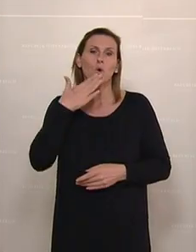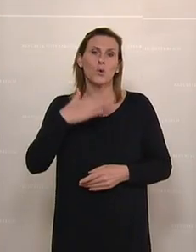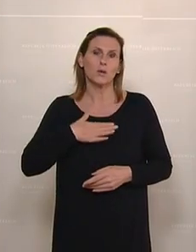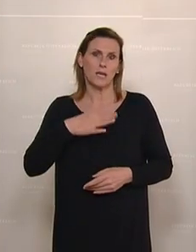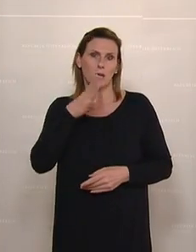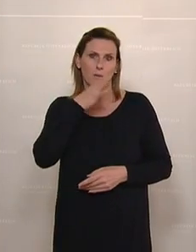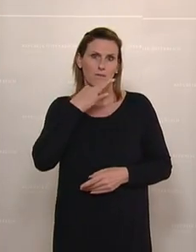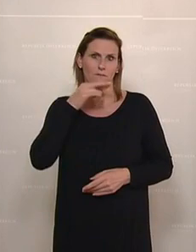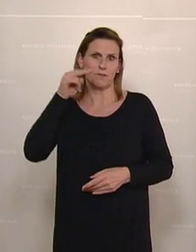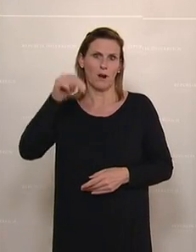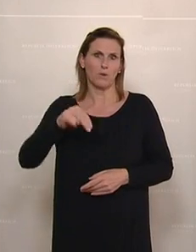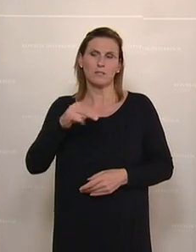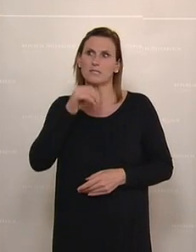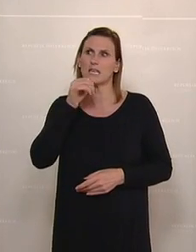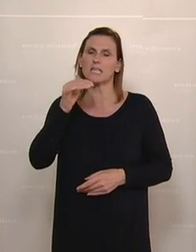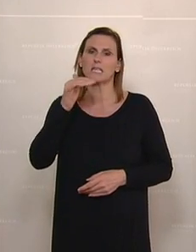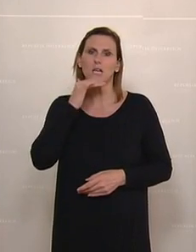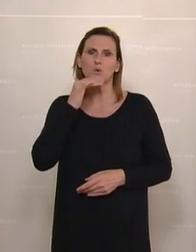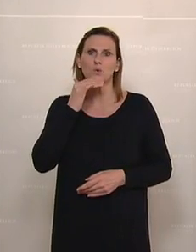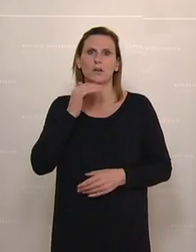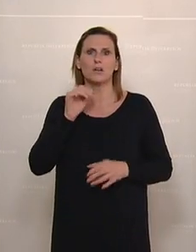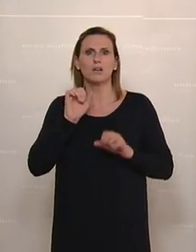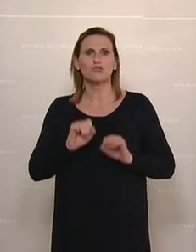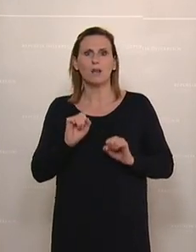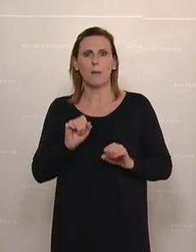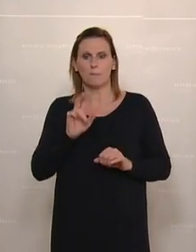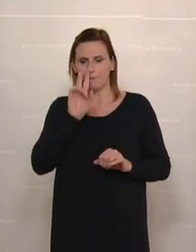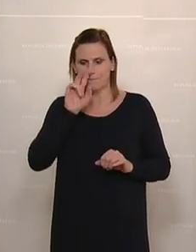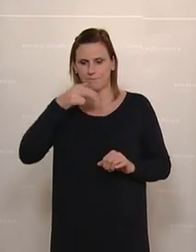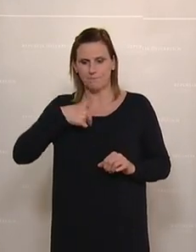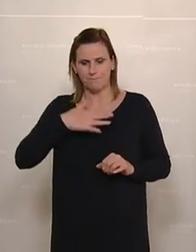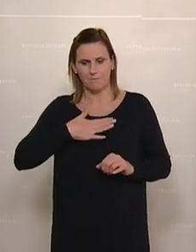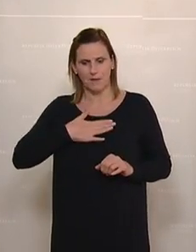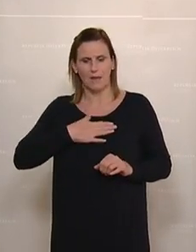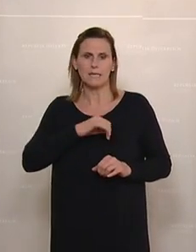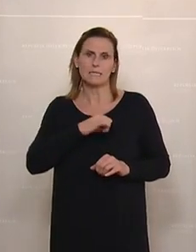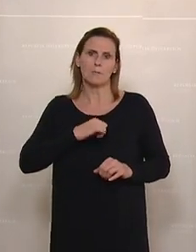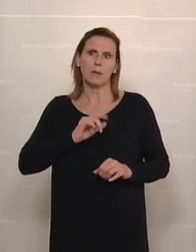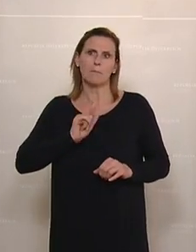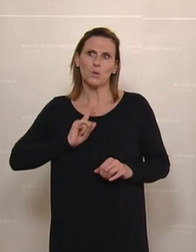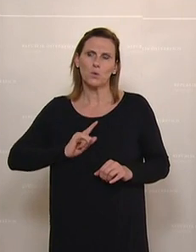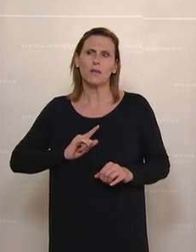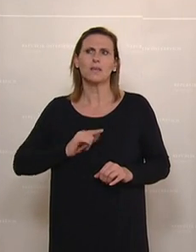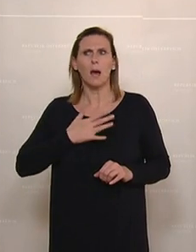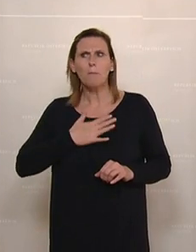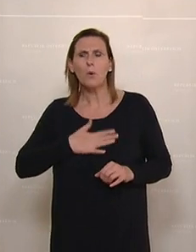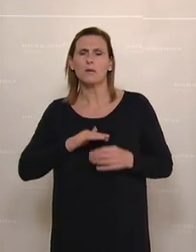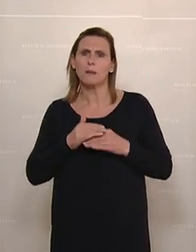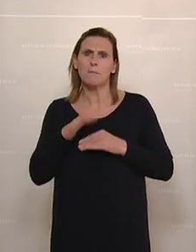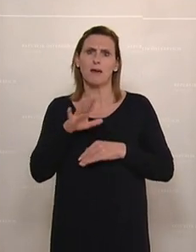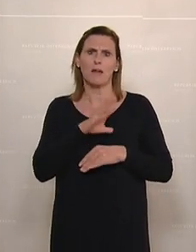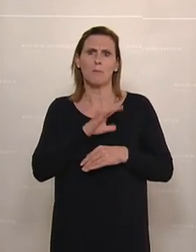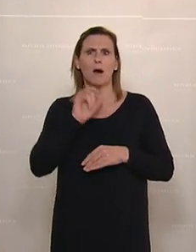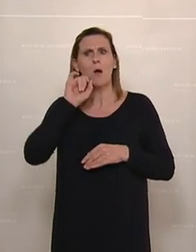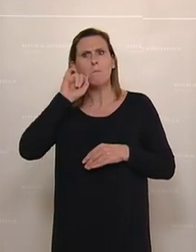es reicht halt nicht ständig, zur Beruhigung des eigenen Gewissens zu sagen, ja, wir würden eh gern mehr, aber der